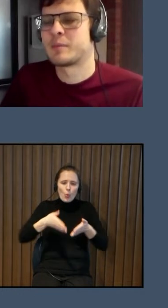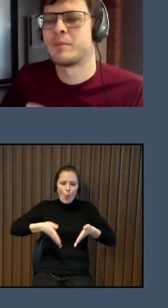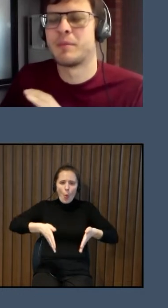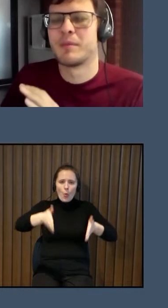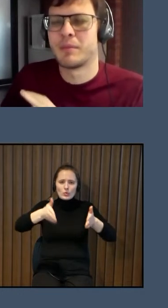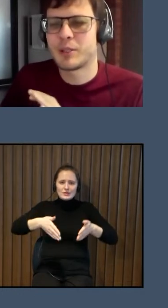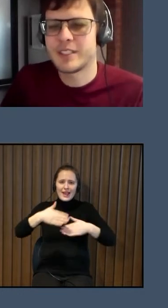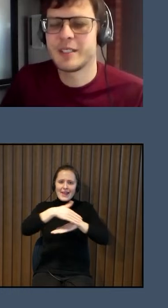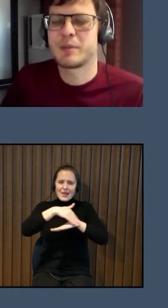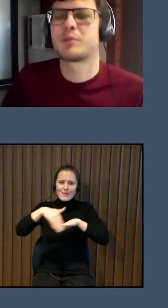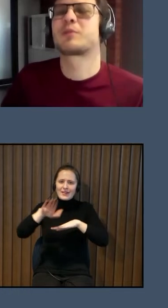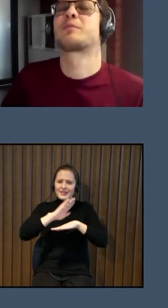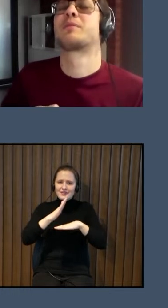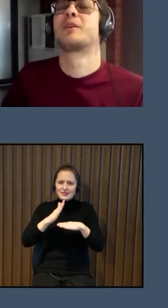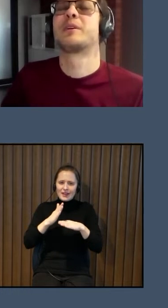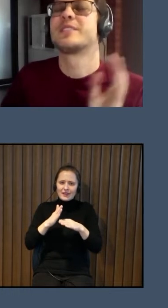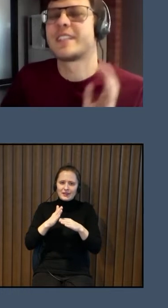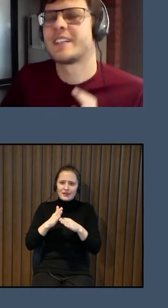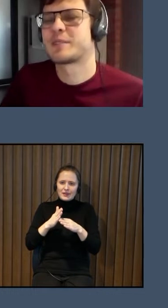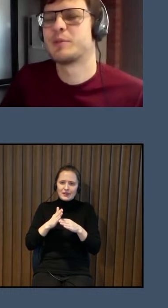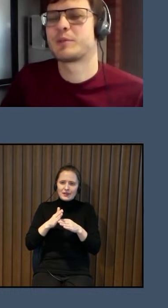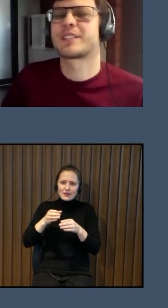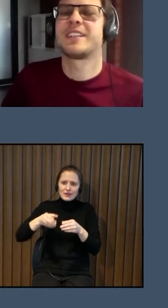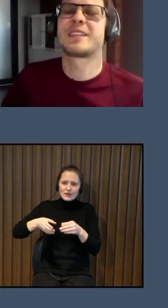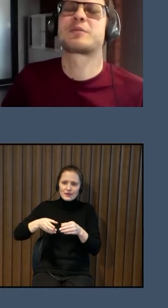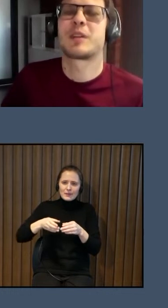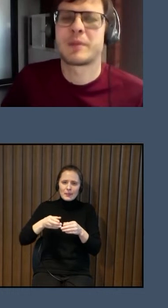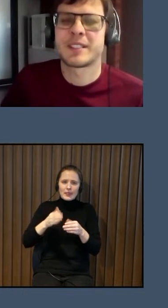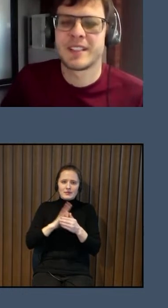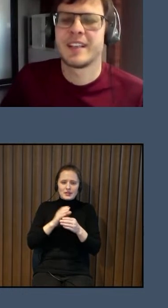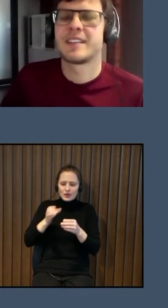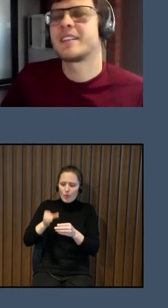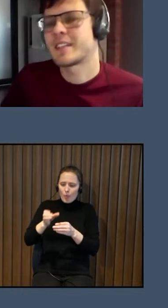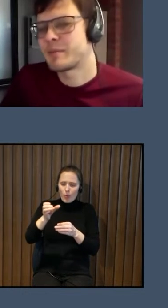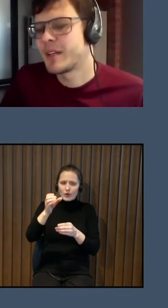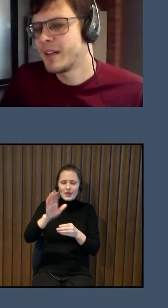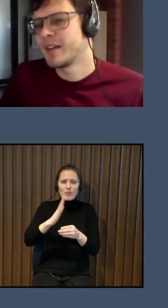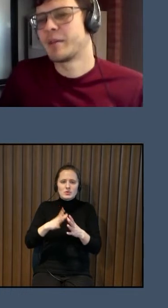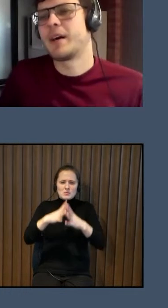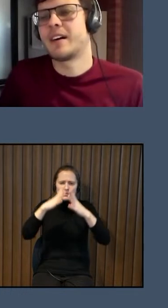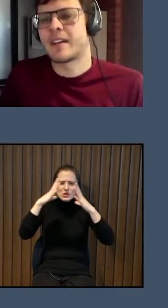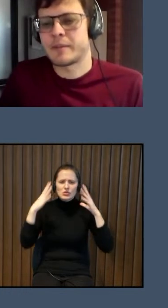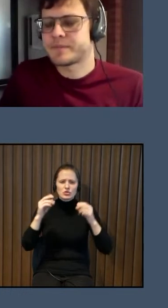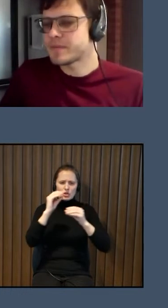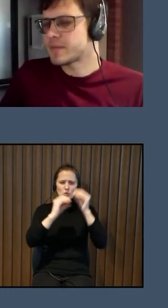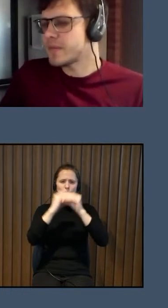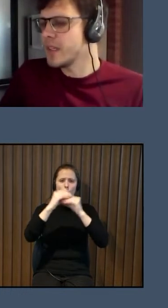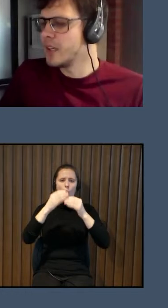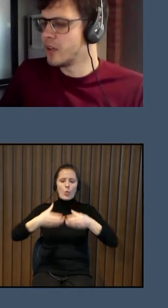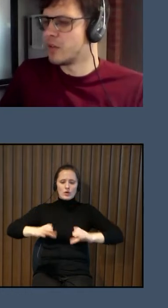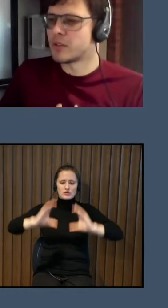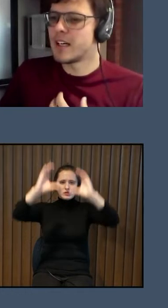nevis mazi bortiņi, bet būtu milzīgas mūras sienas, kurā mēs netiekam pāri.